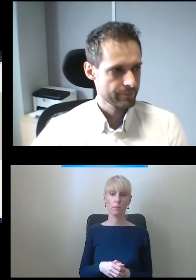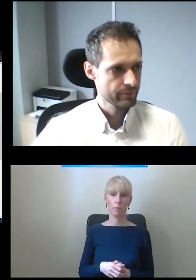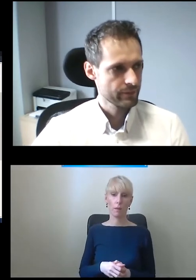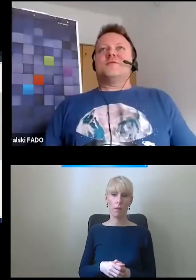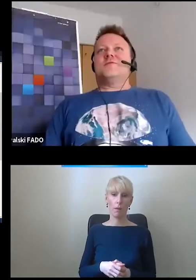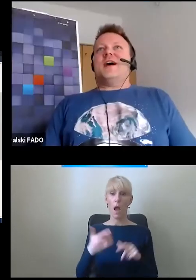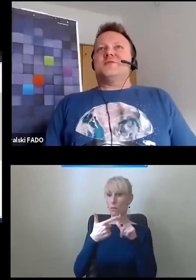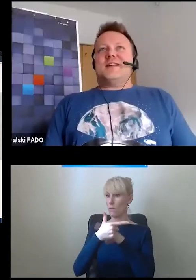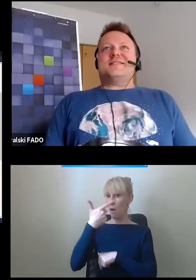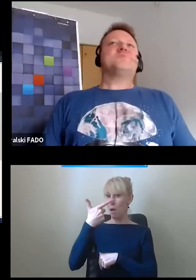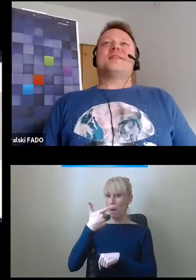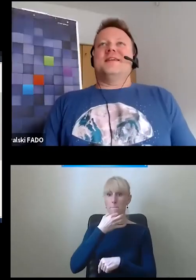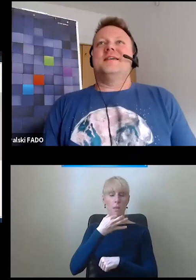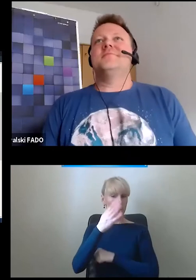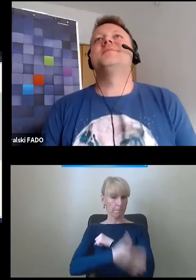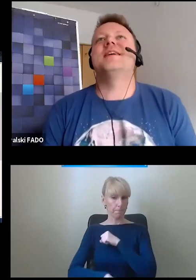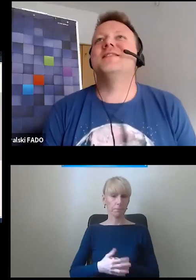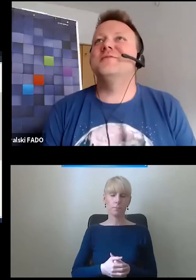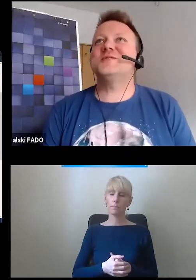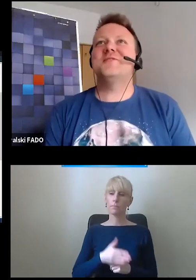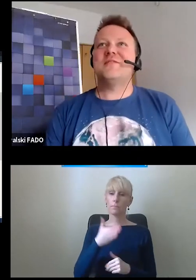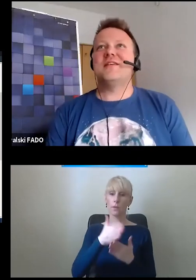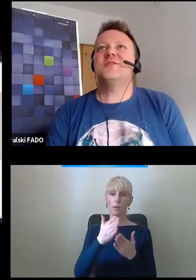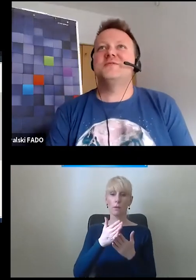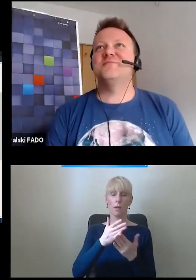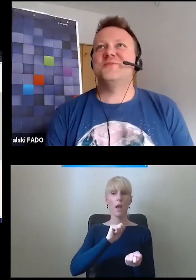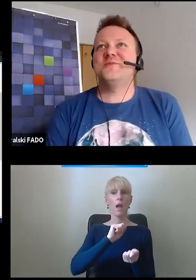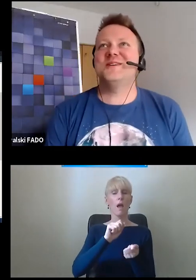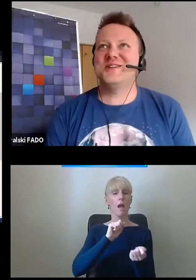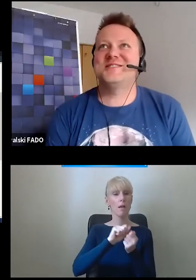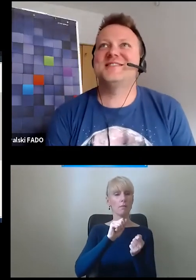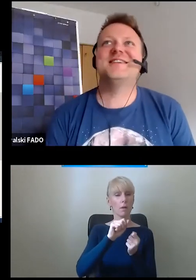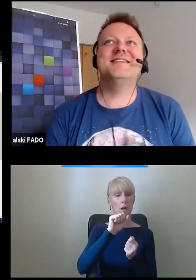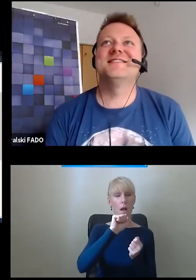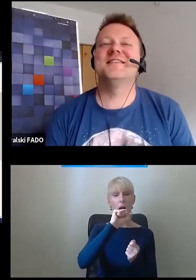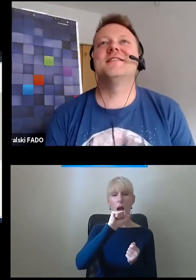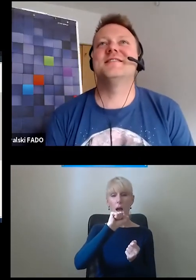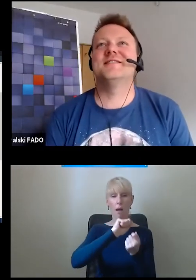No to dwa ostatnie pytania. Jakiego rodzaju awarie występują najczęściej?